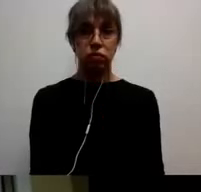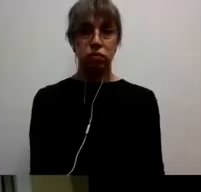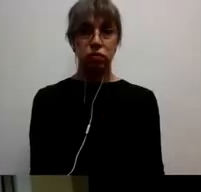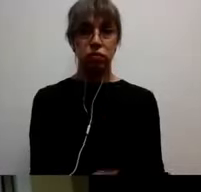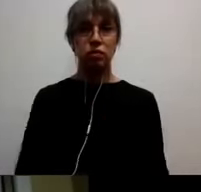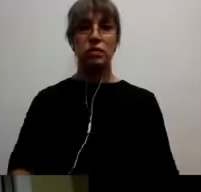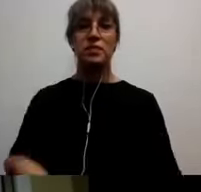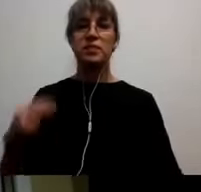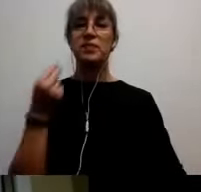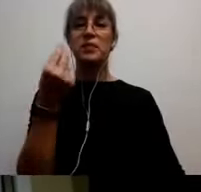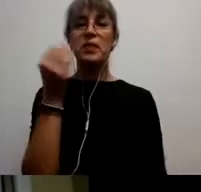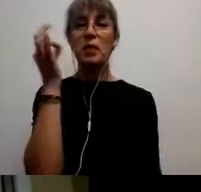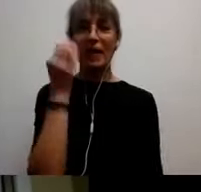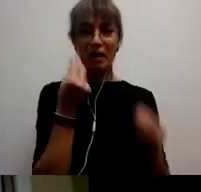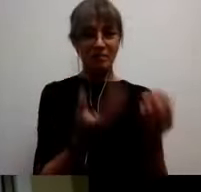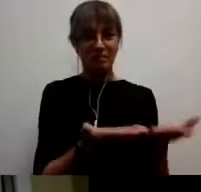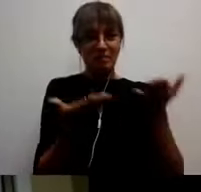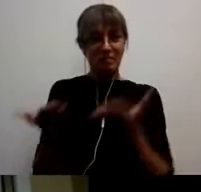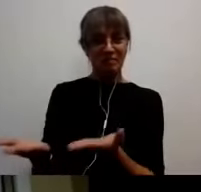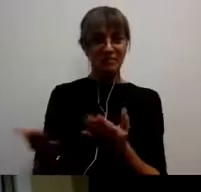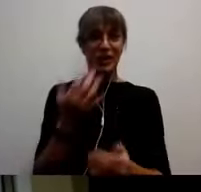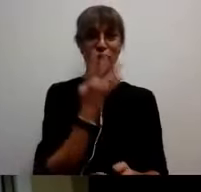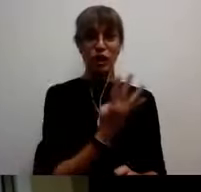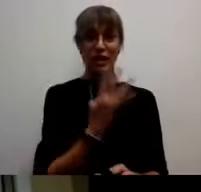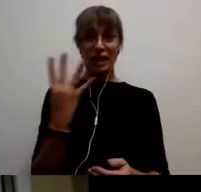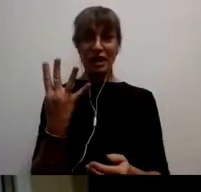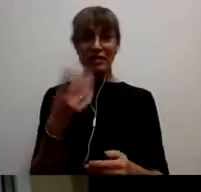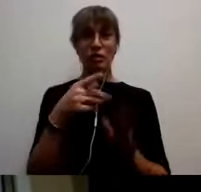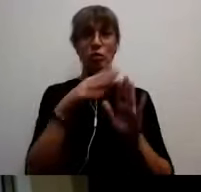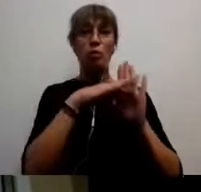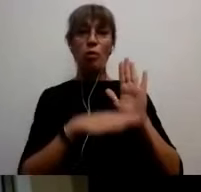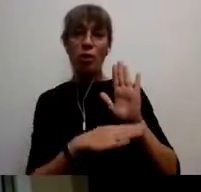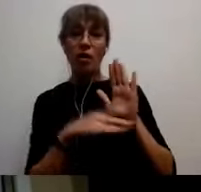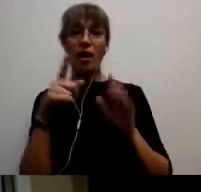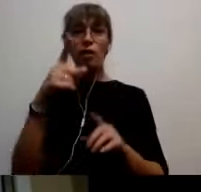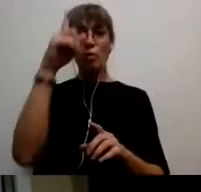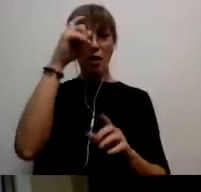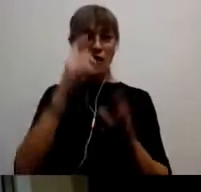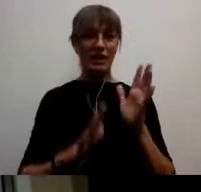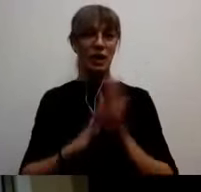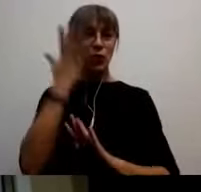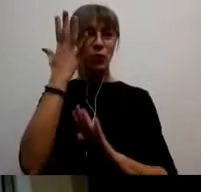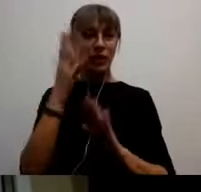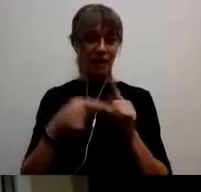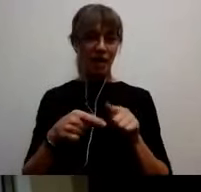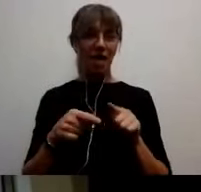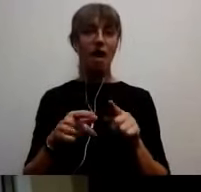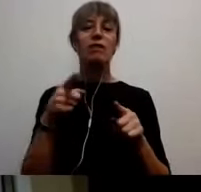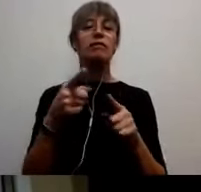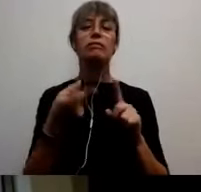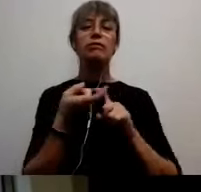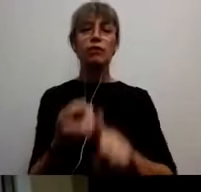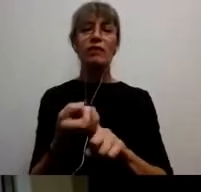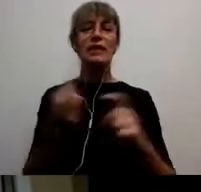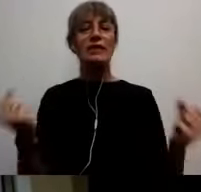Dobar dan i dobrodošli na 44. Beogradski i 9. poredu Uključi se Ignite. Događaj je posvećen aktivistima